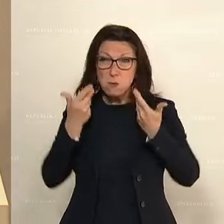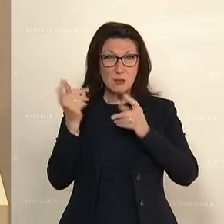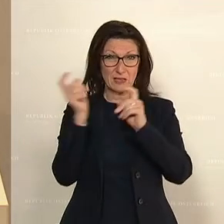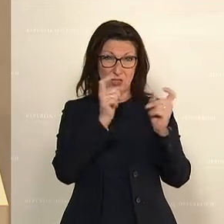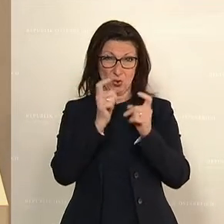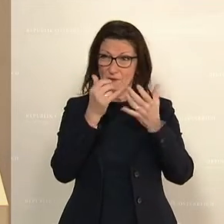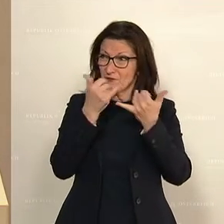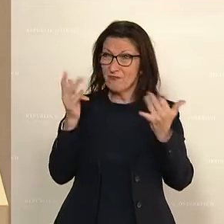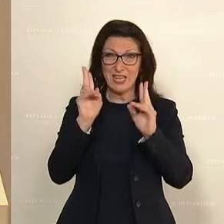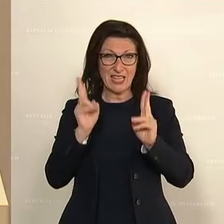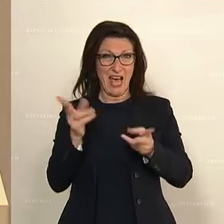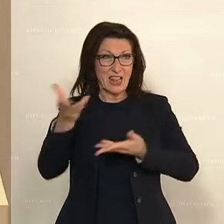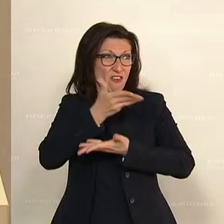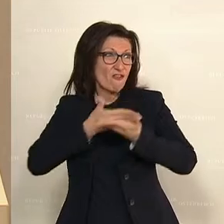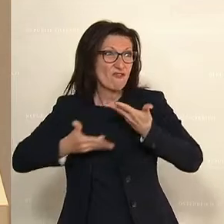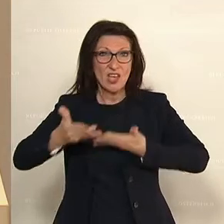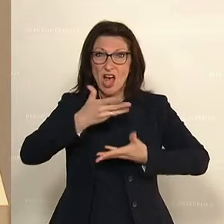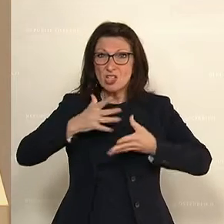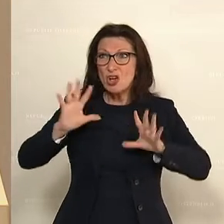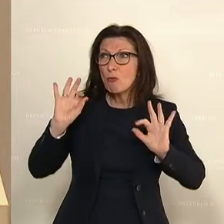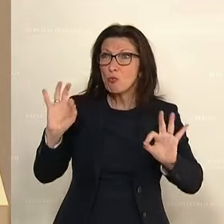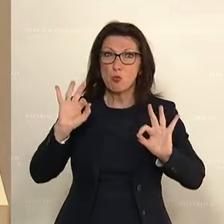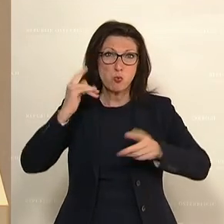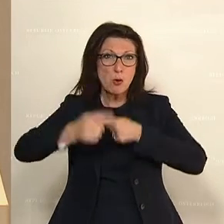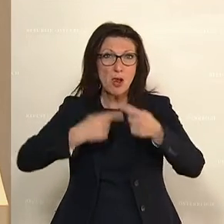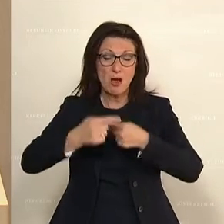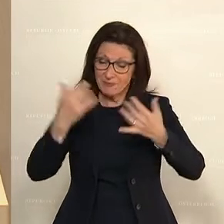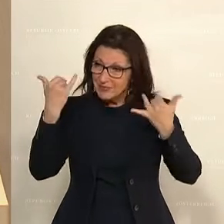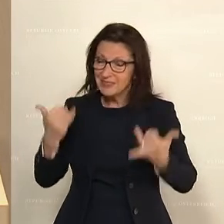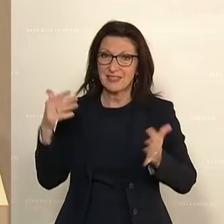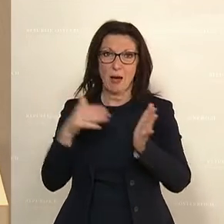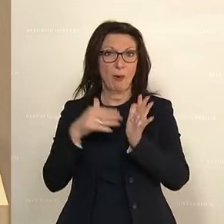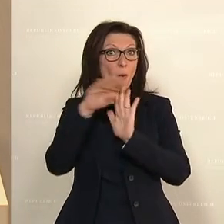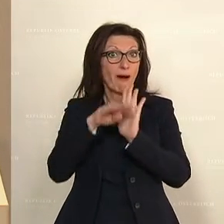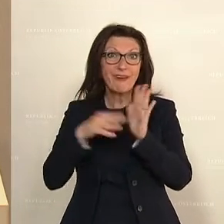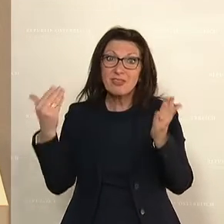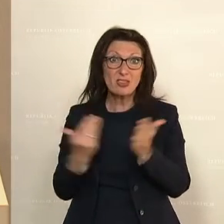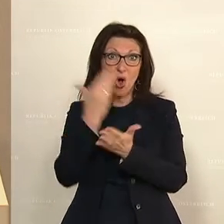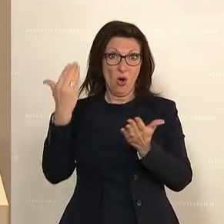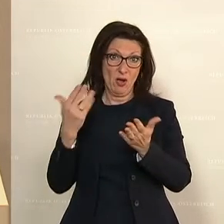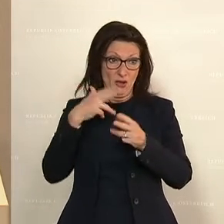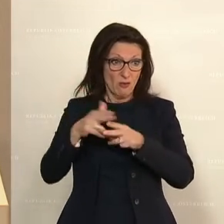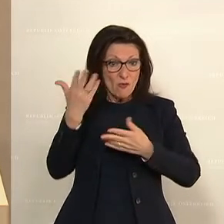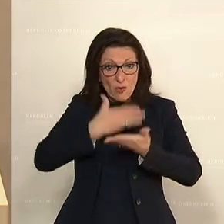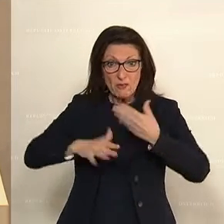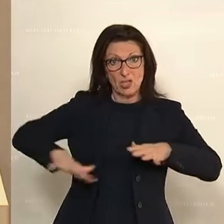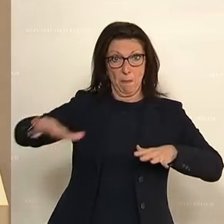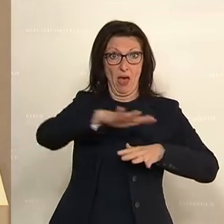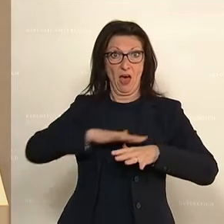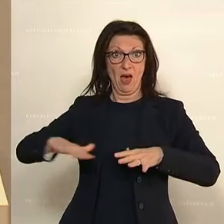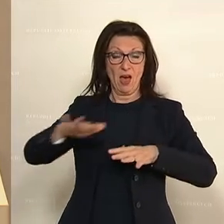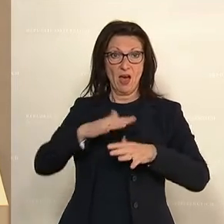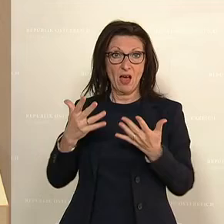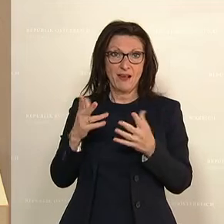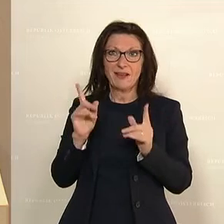dieser Wirtschaftsraum heute noch hier funktioniert. Es braucht nämlich jetzt neue Regeln für unseren Wirtschaftsraum, der es für die